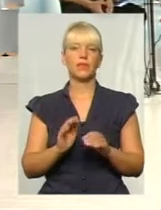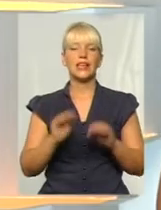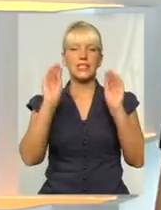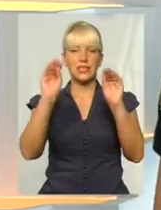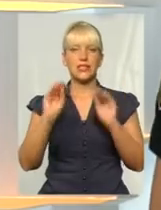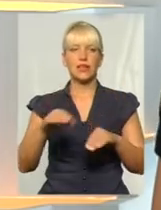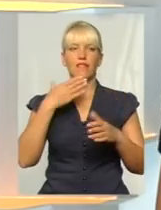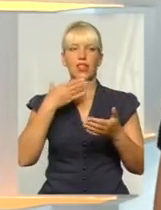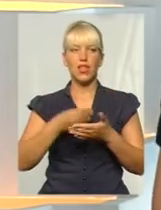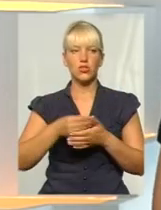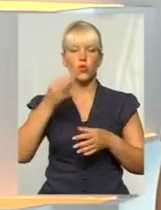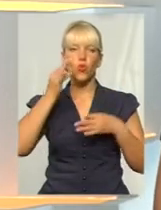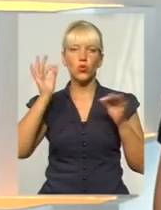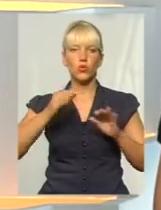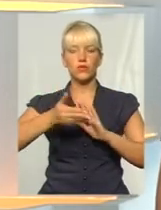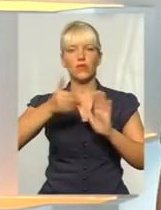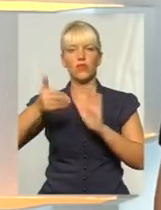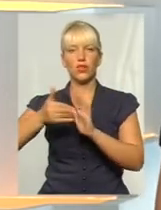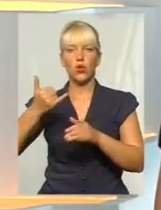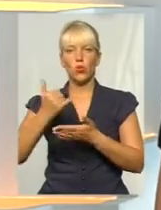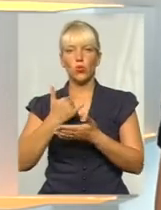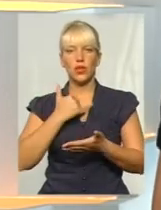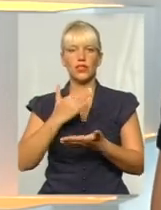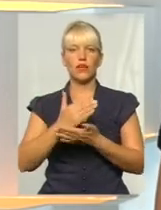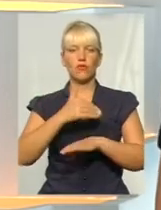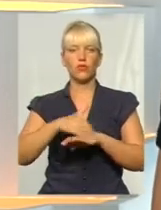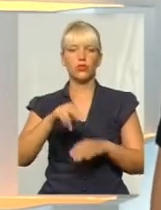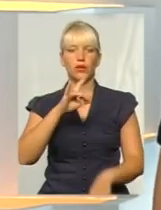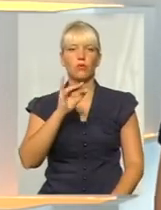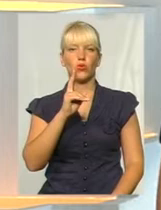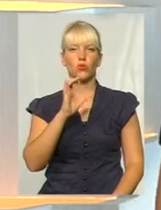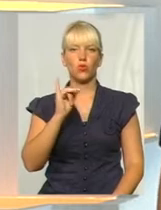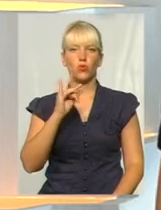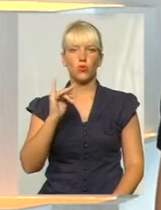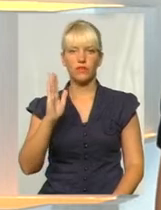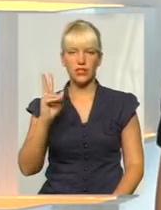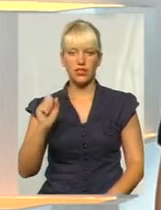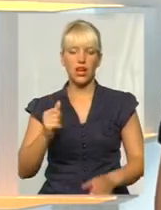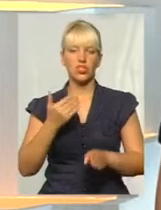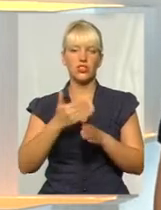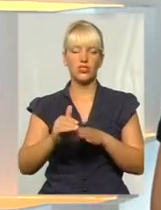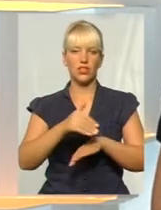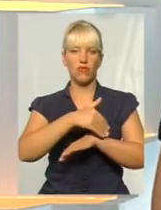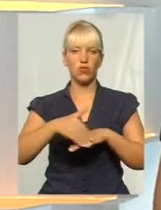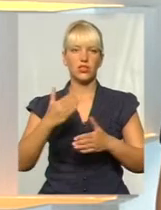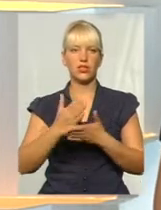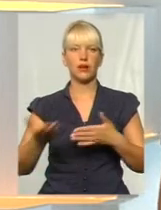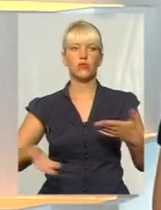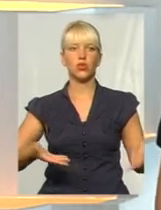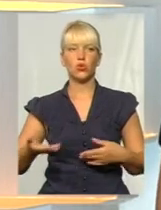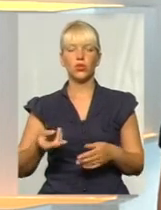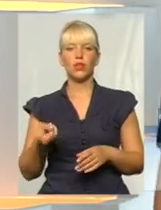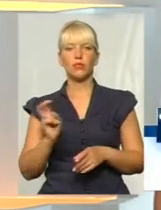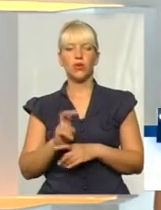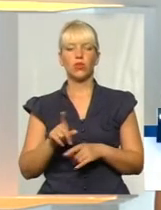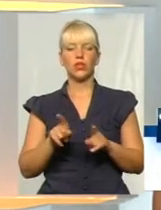досвіду викликів. Дійсно, в нас є вулиця Просхурівська, частина вулиці є пішохідною. І приходять